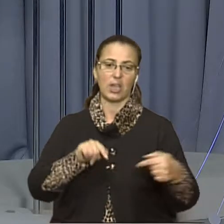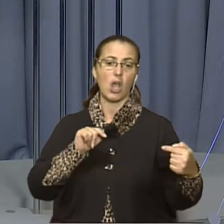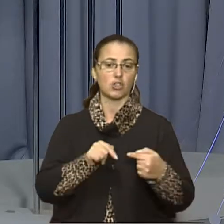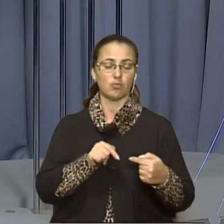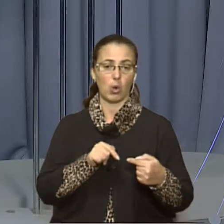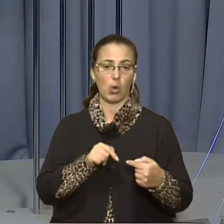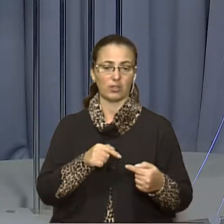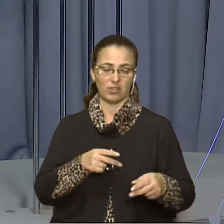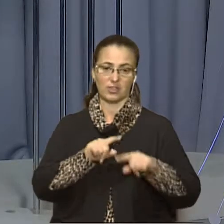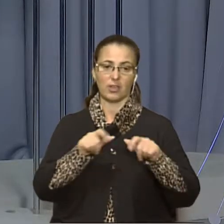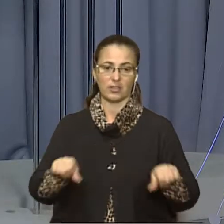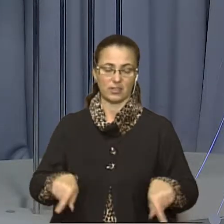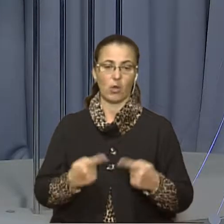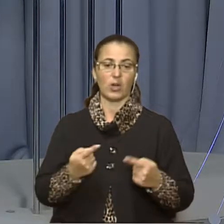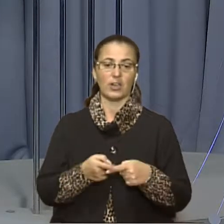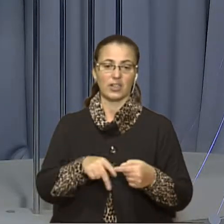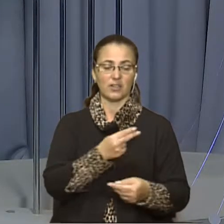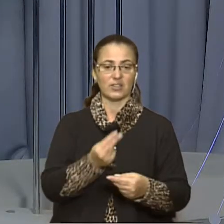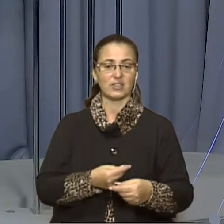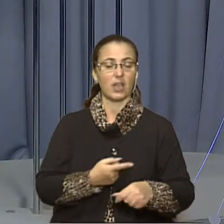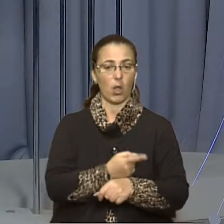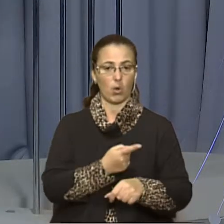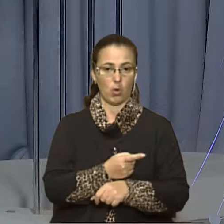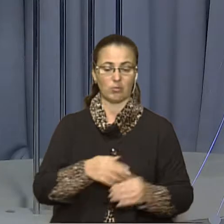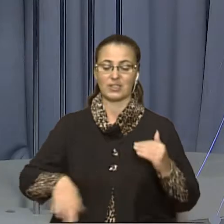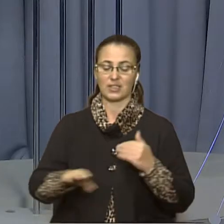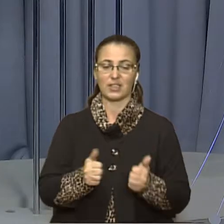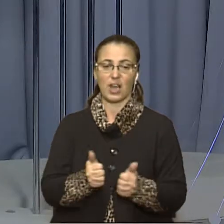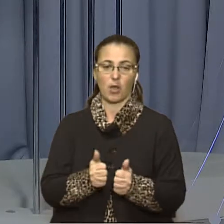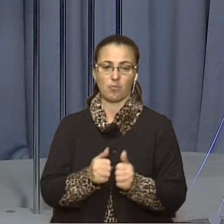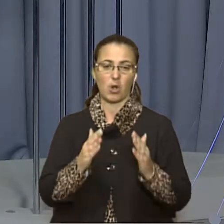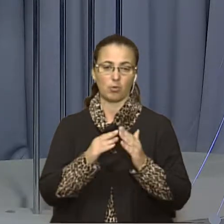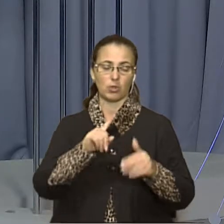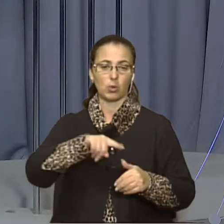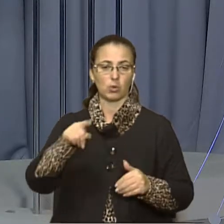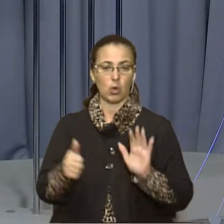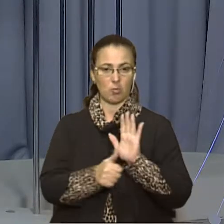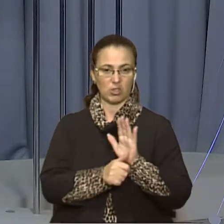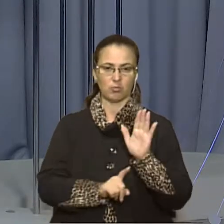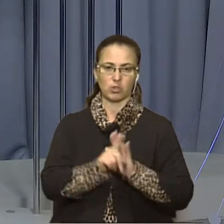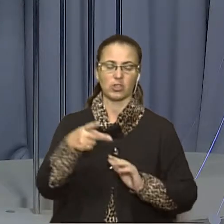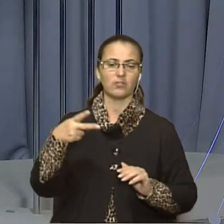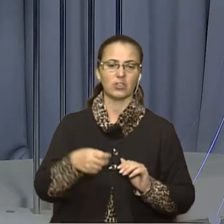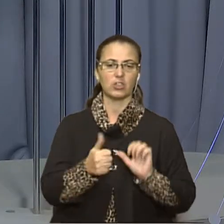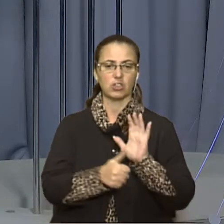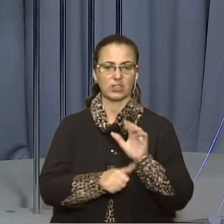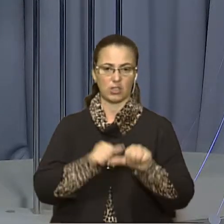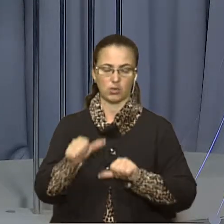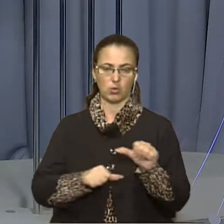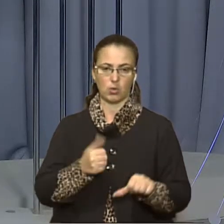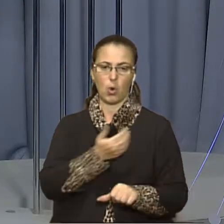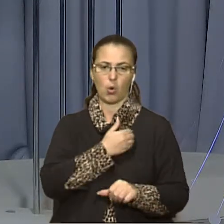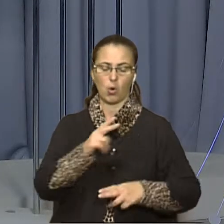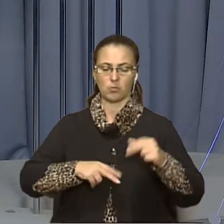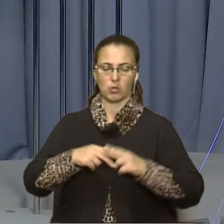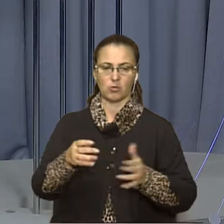на Сянській біля житлового будинку забудували. Нагадаю, на ділянці біля будинку номер 6 на Сянській від 2016 року намагаються